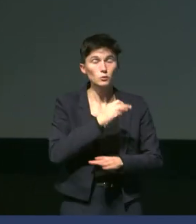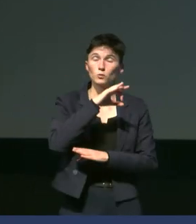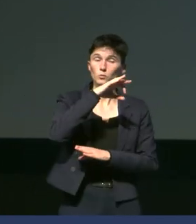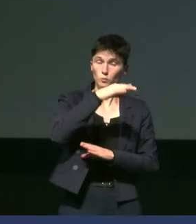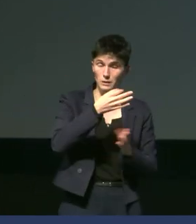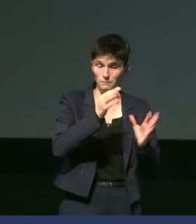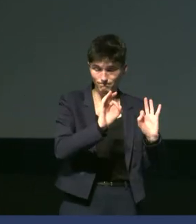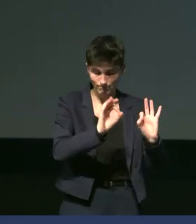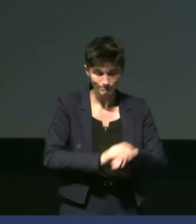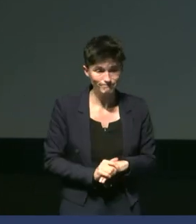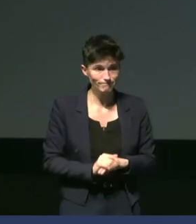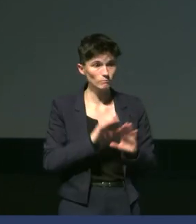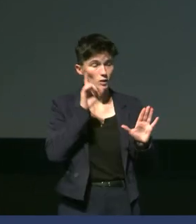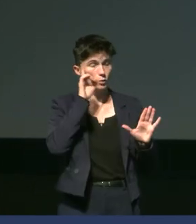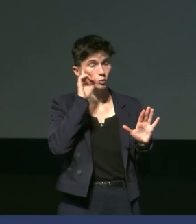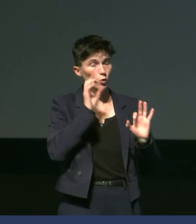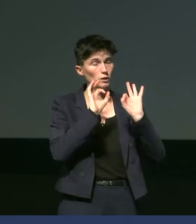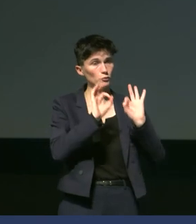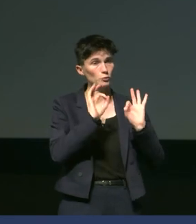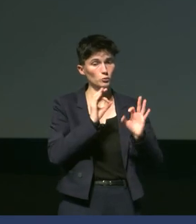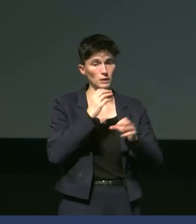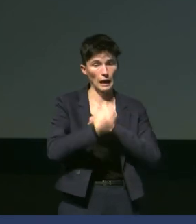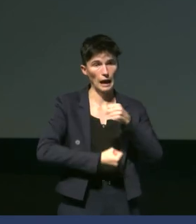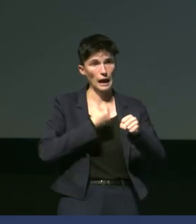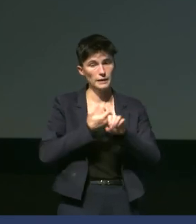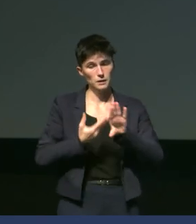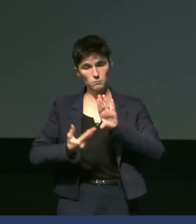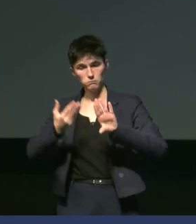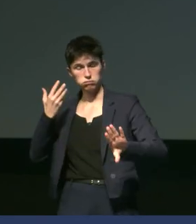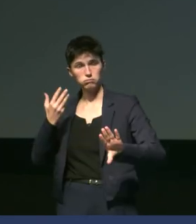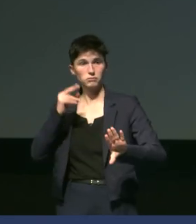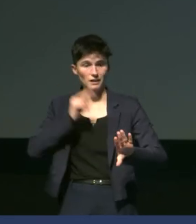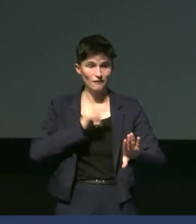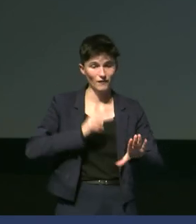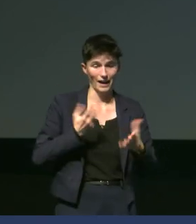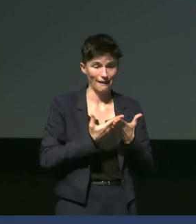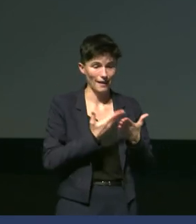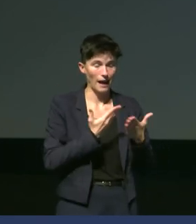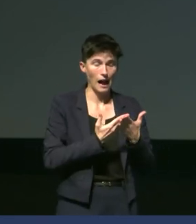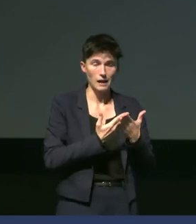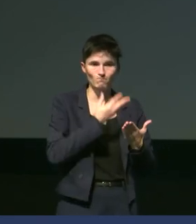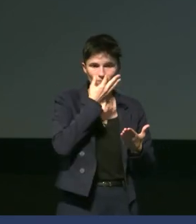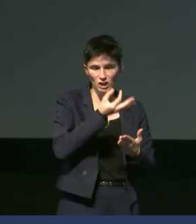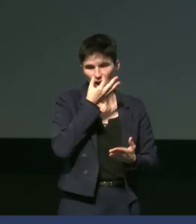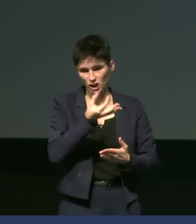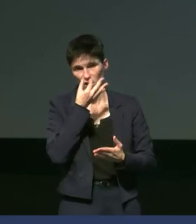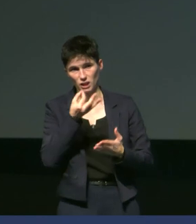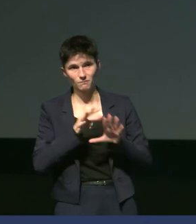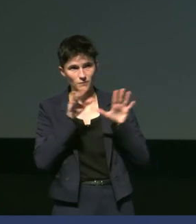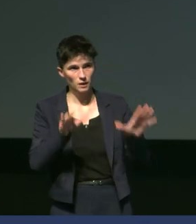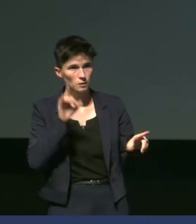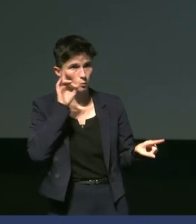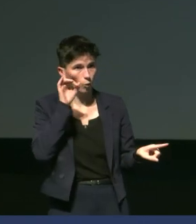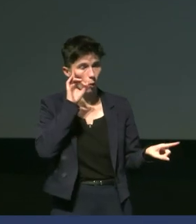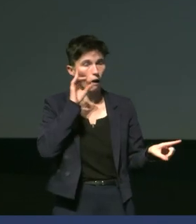Parce qu'effectivement, on a eu durant plusieurs années un échec de reproduction massif. Il faut savoir que c'est des espèces longées vives.